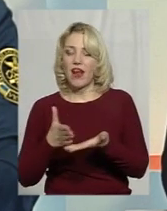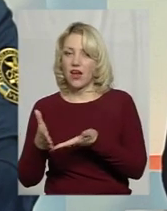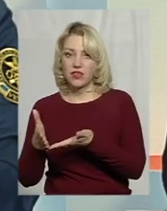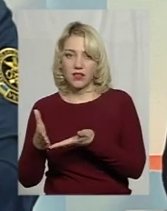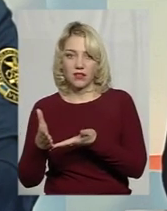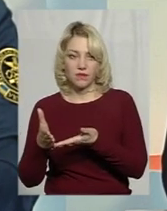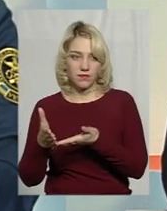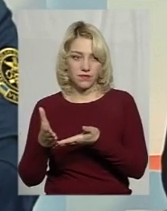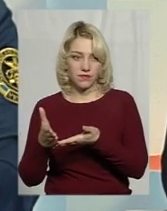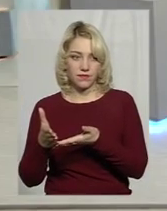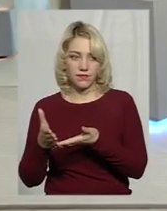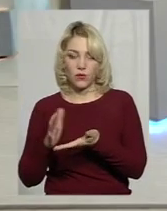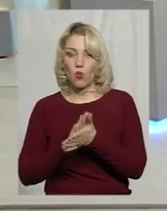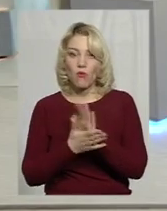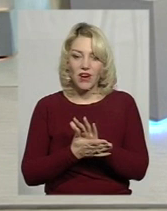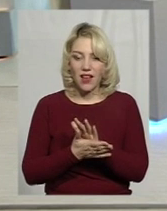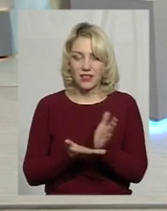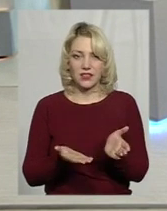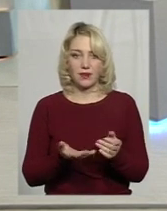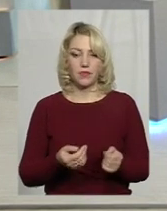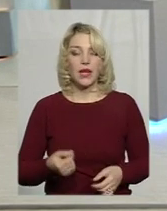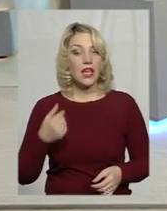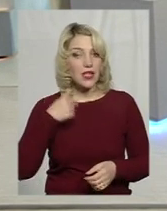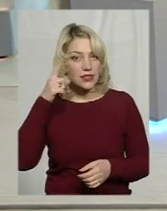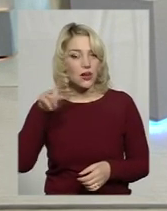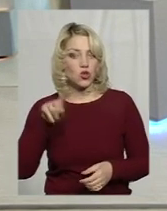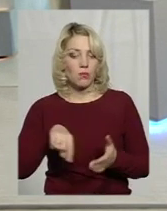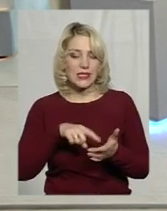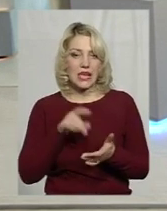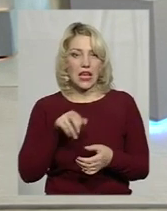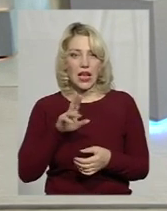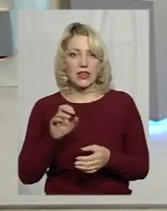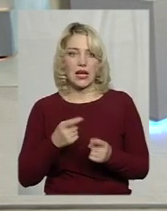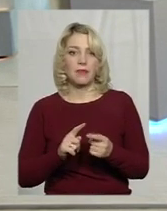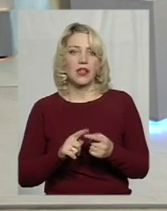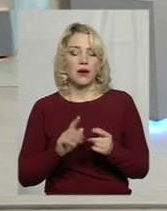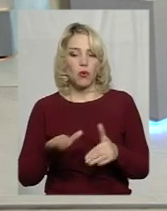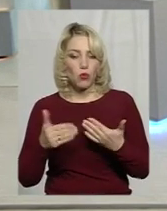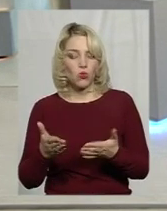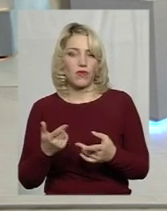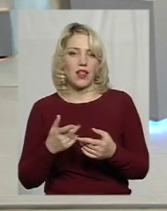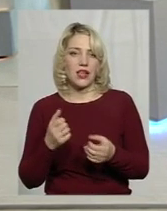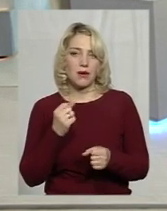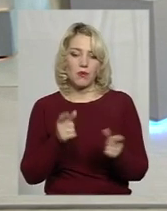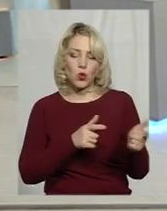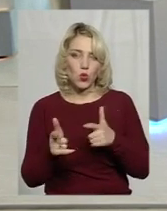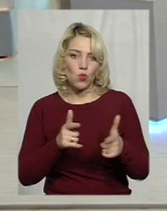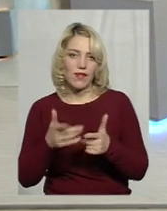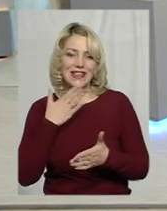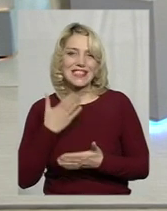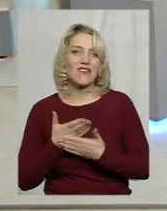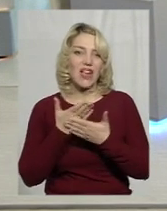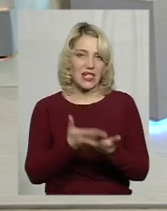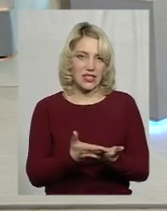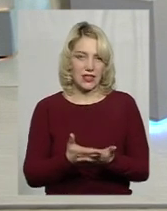Варіанти домовлятися... знаю, що в міській раді, так, вам пропонували звернутися, готувати звернення, чи скористаєтесь такою можливістю? Так,